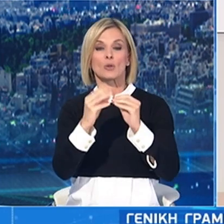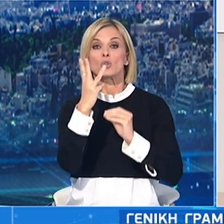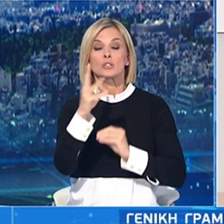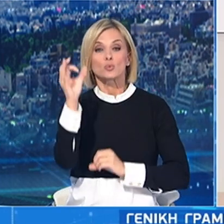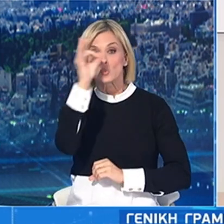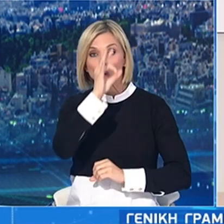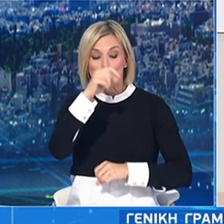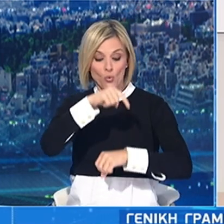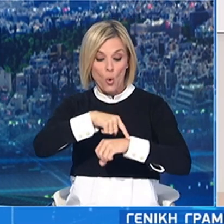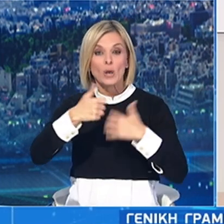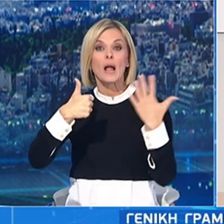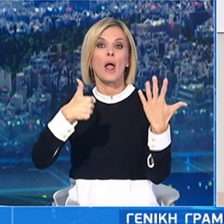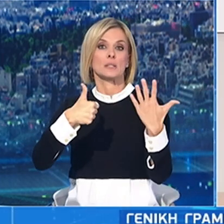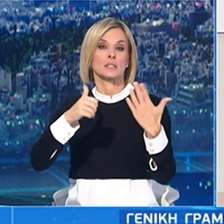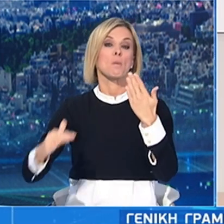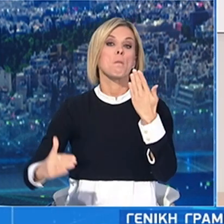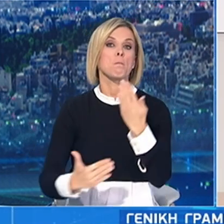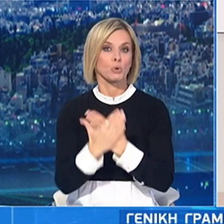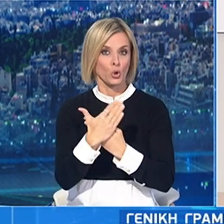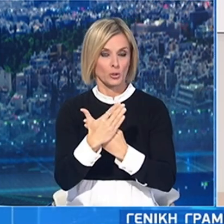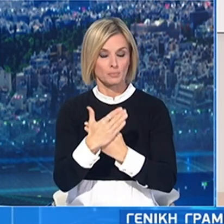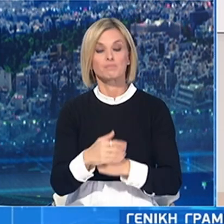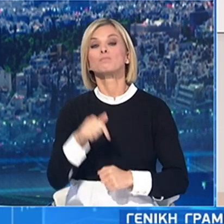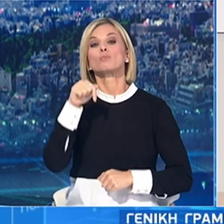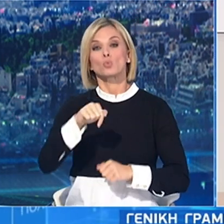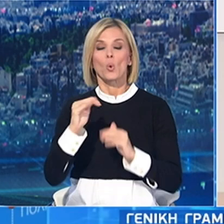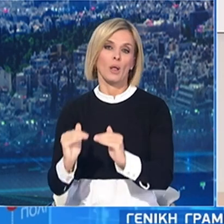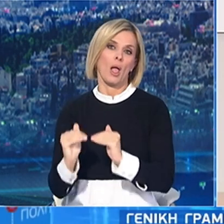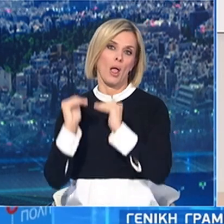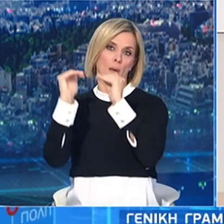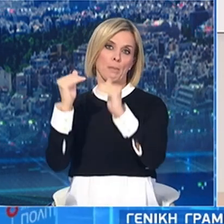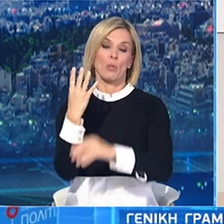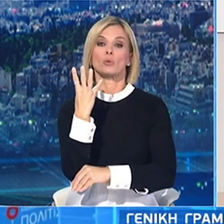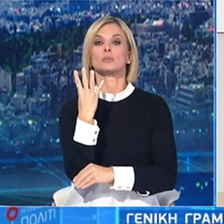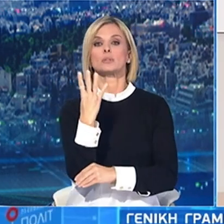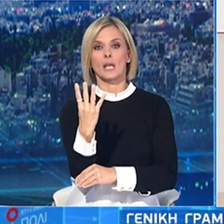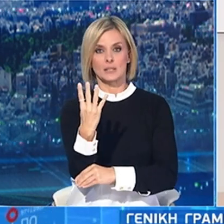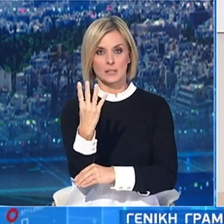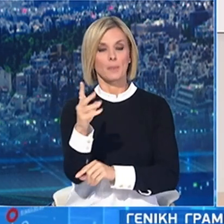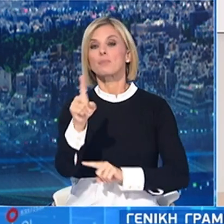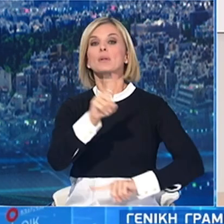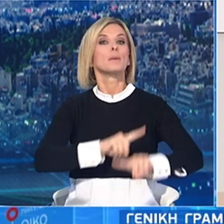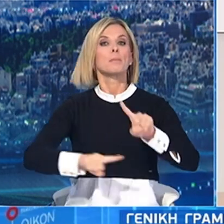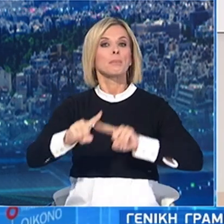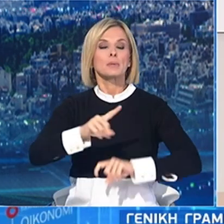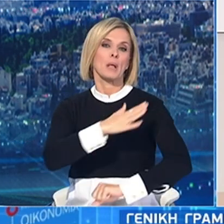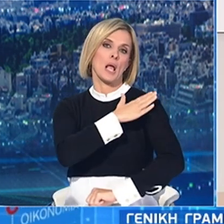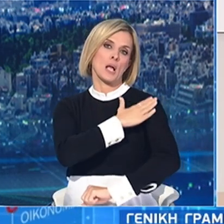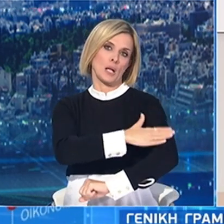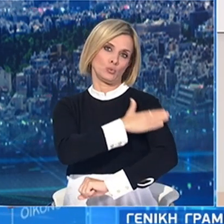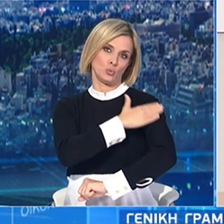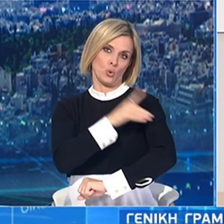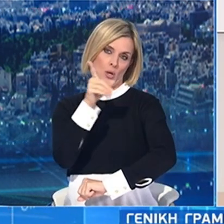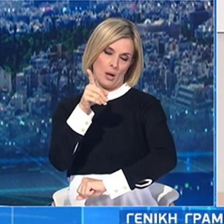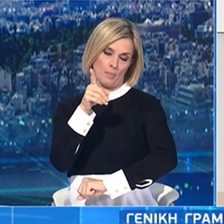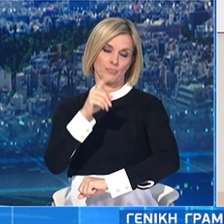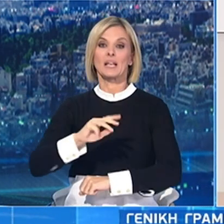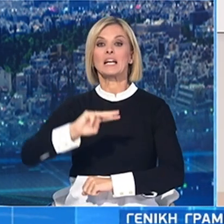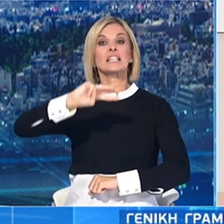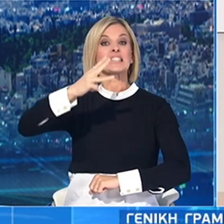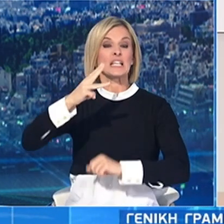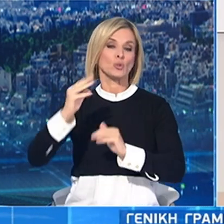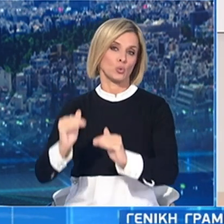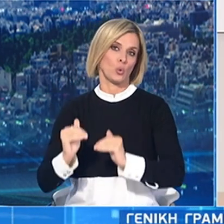πρωί. Σε επίπεδο 4 αυξημένου κινδύνου τίθεται η Περιφερειακή Ενότητα Καστοριάς. Στο επίπεδο 3